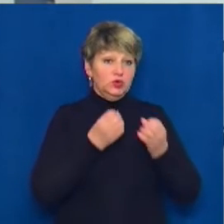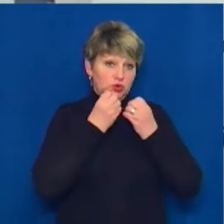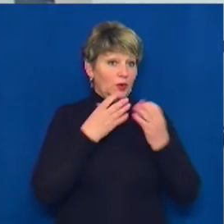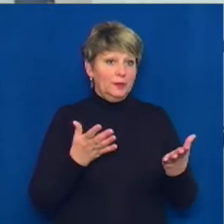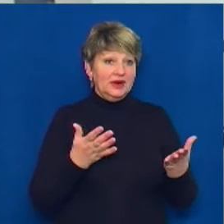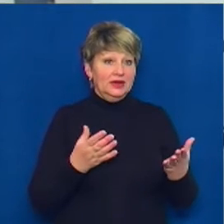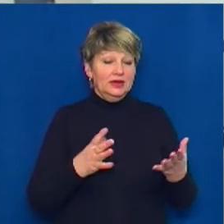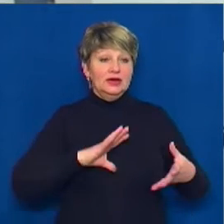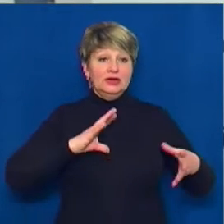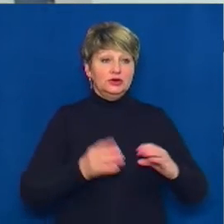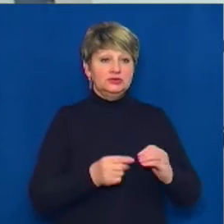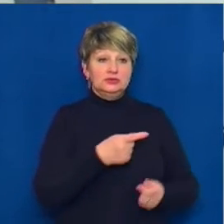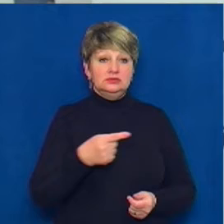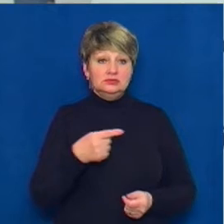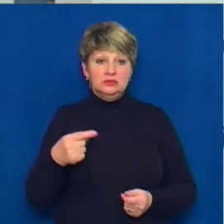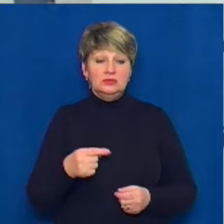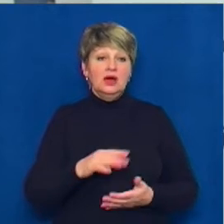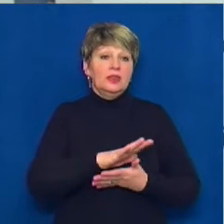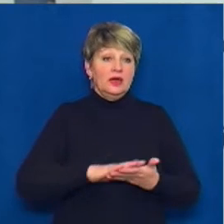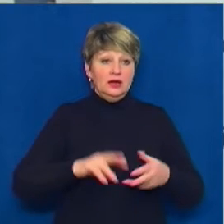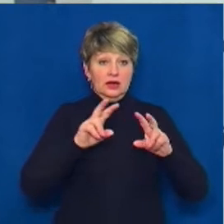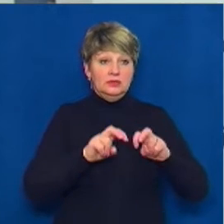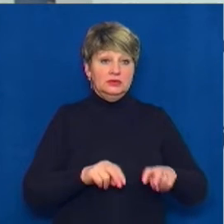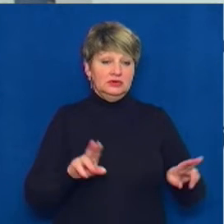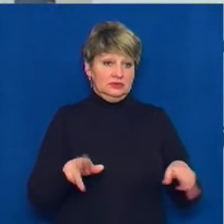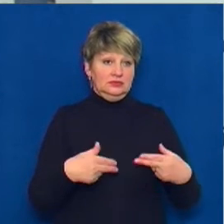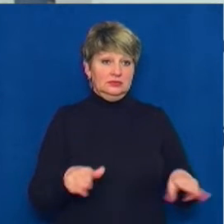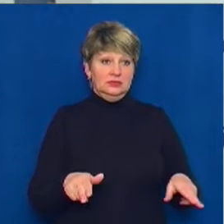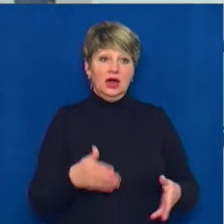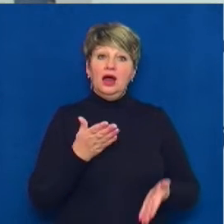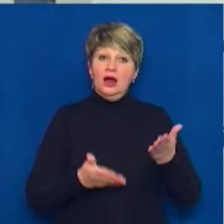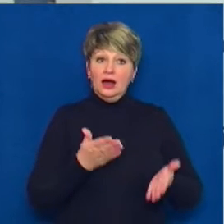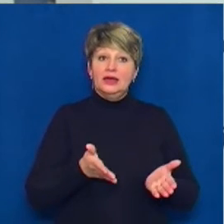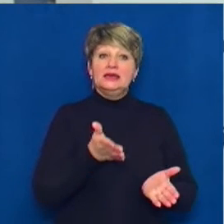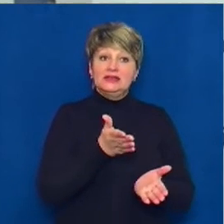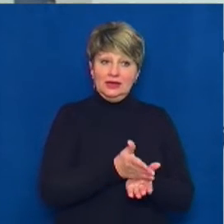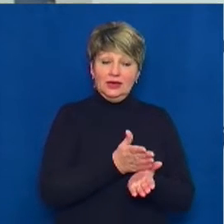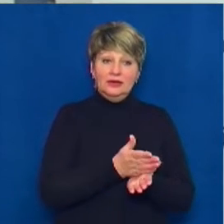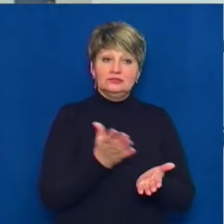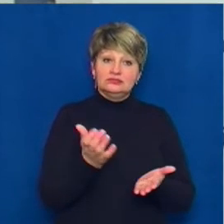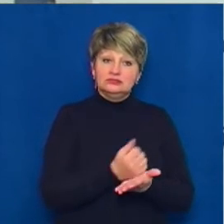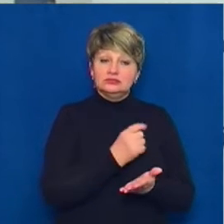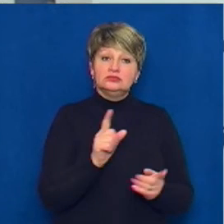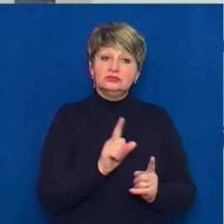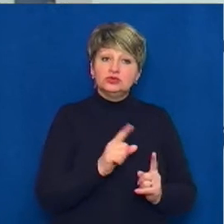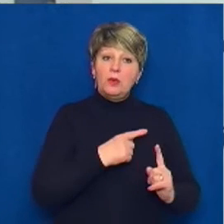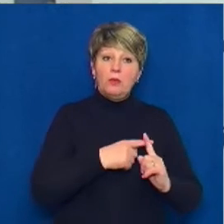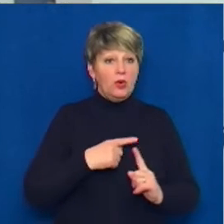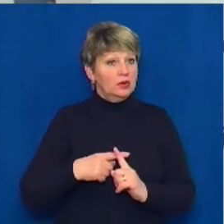дообстежуватися не потрібно. Якщо швидкий тест показав дві рисочки, то дав позитивний результат,